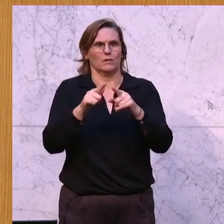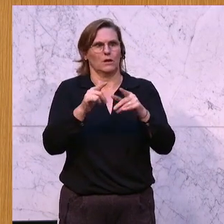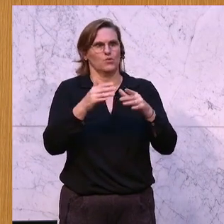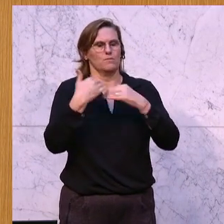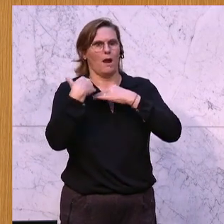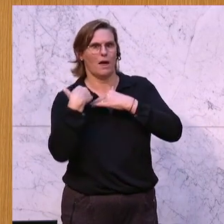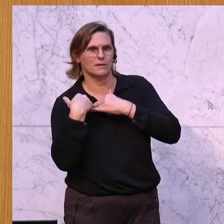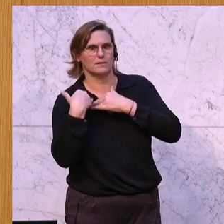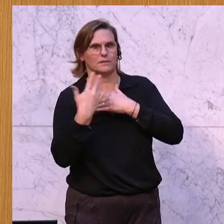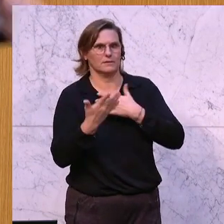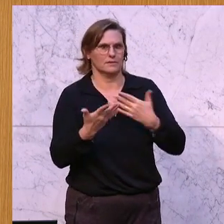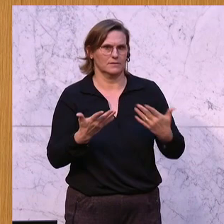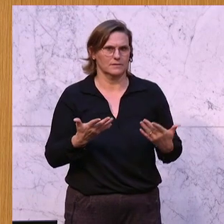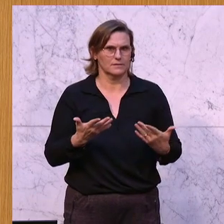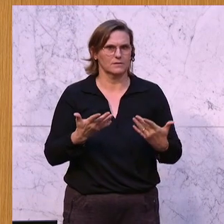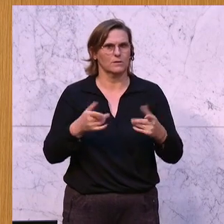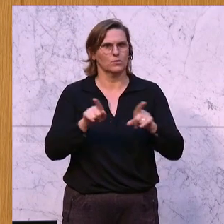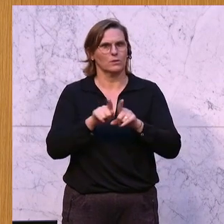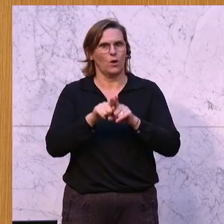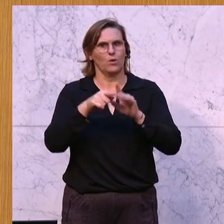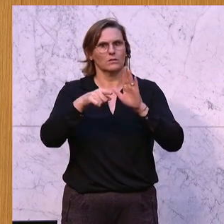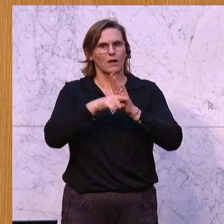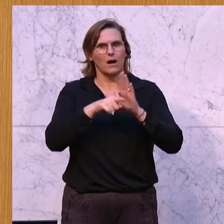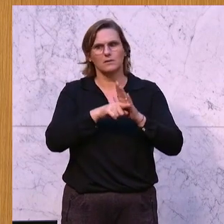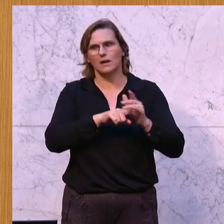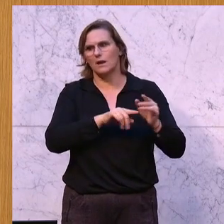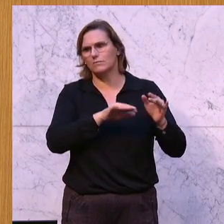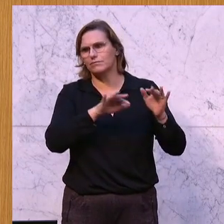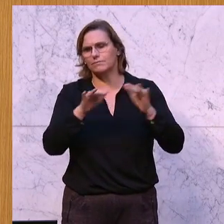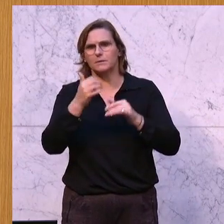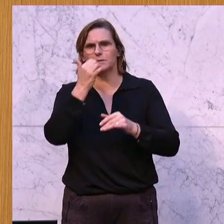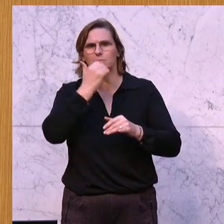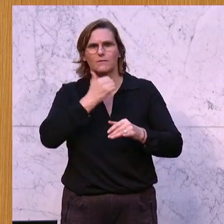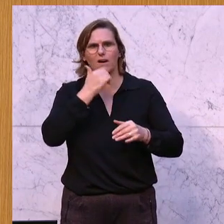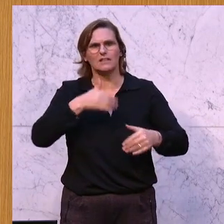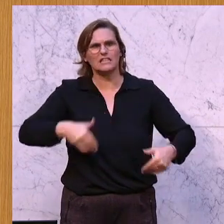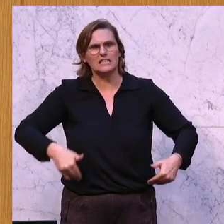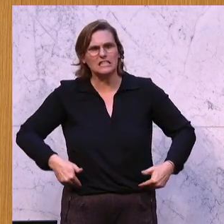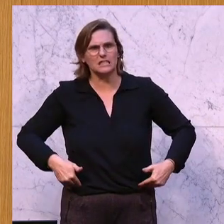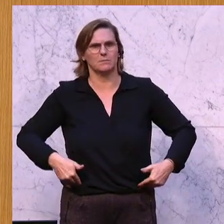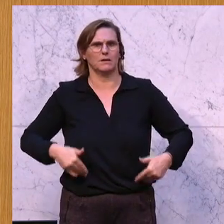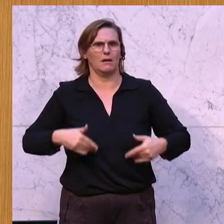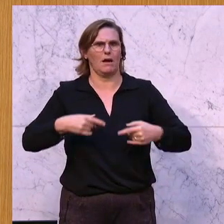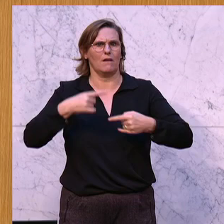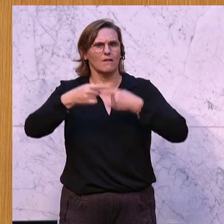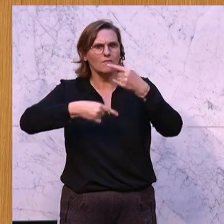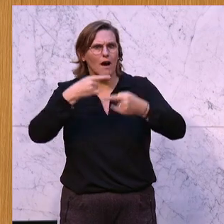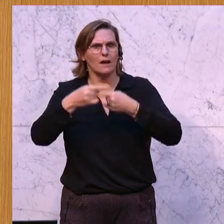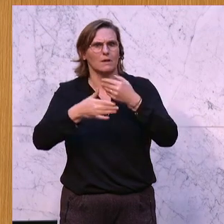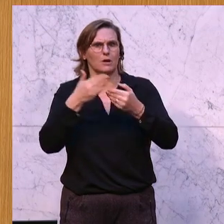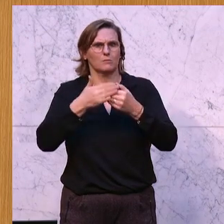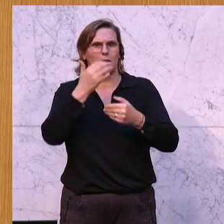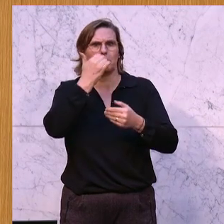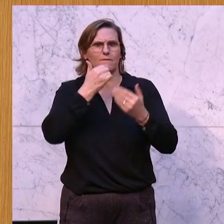hat, mit hin zu nachsteigen bis in den privaten Bereich mit Disziplinarverfahren und ähnliches, wann an auf seiner Homepage, auf seiner